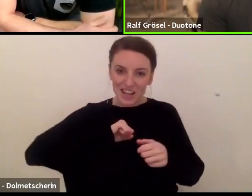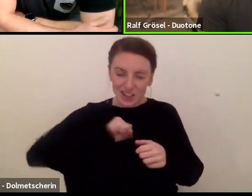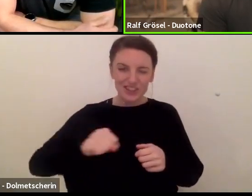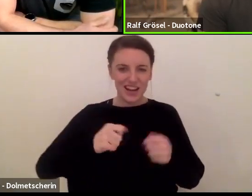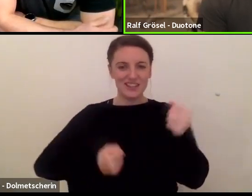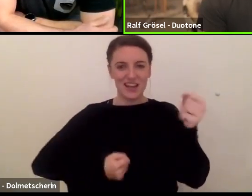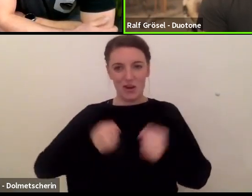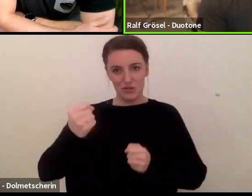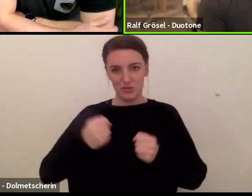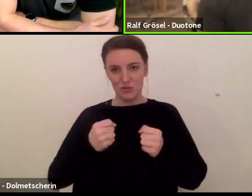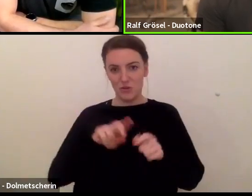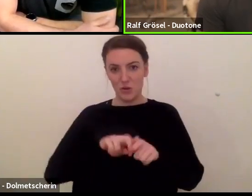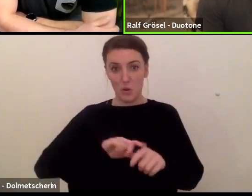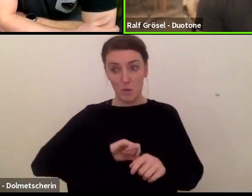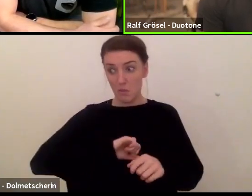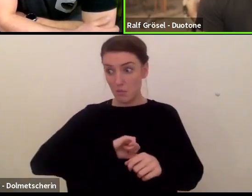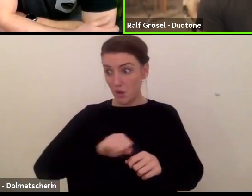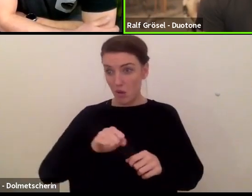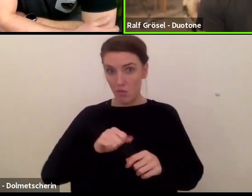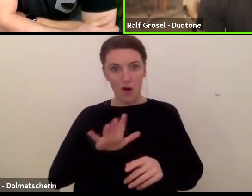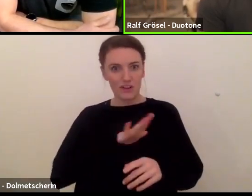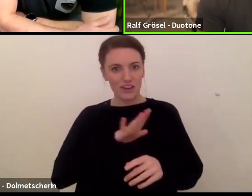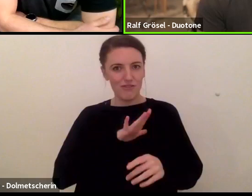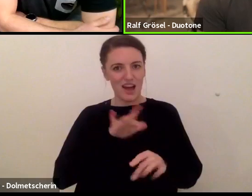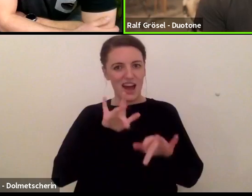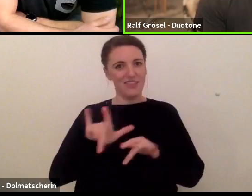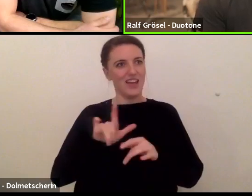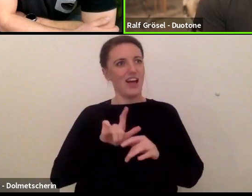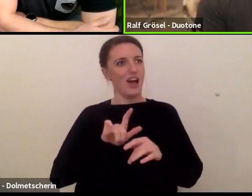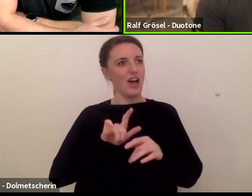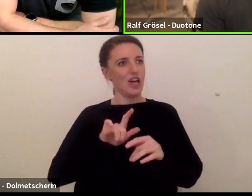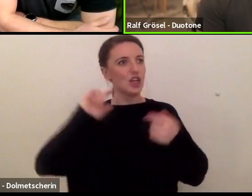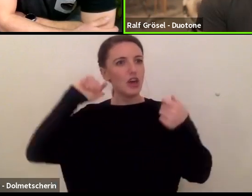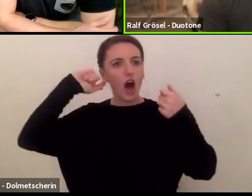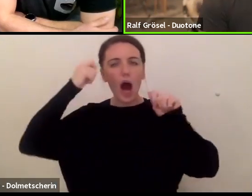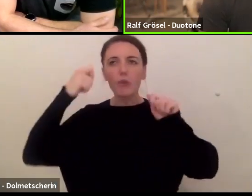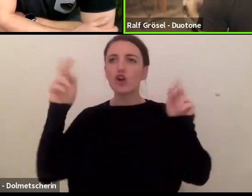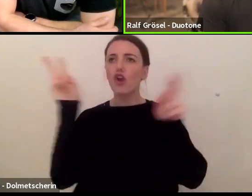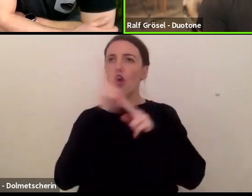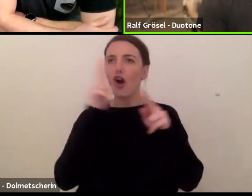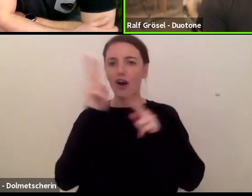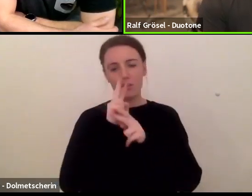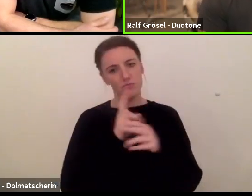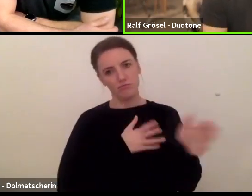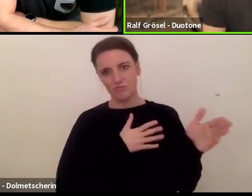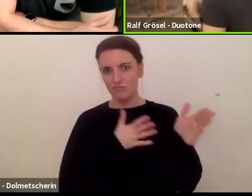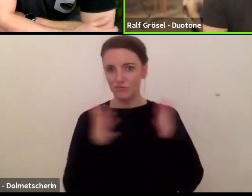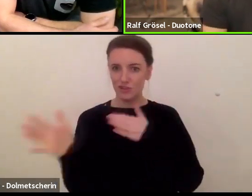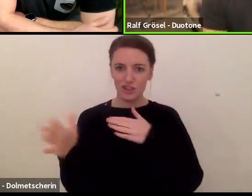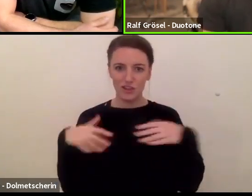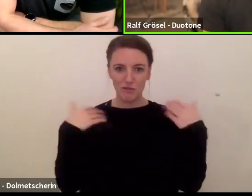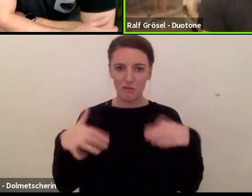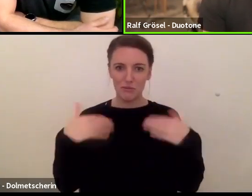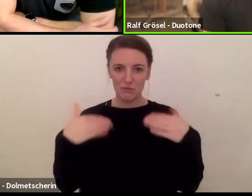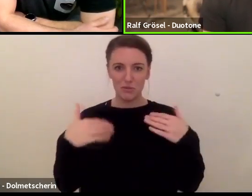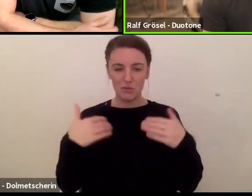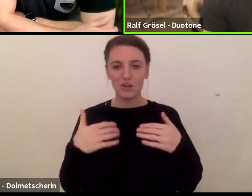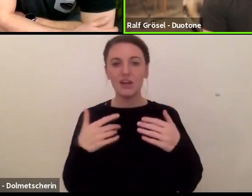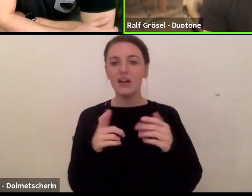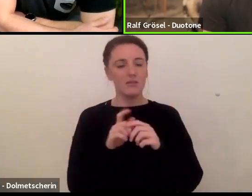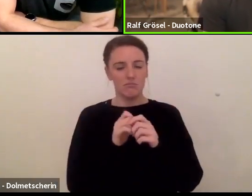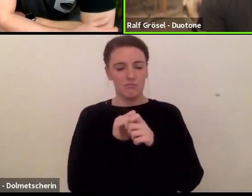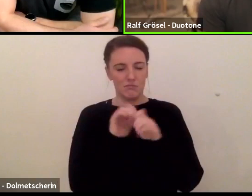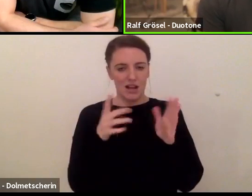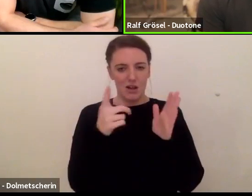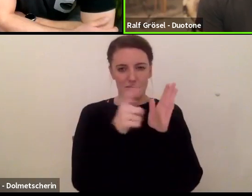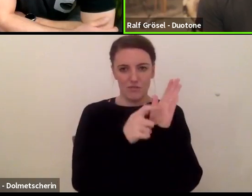Kernschrott fährst, mit dir drin, ist halt bei einem echten Autorennen halt dann doch tatsächlich auch gegeben, weil viele unterschiedliche Faktoren da